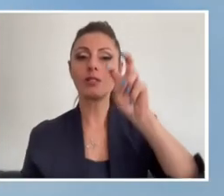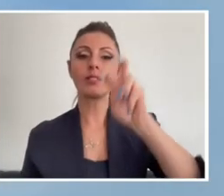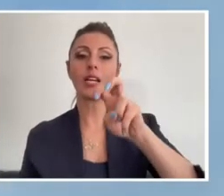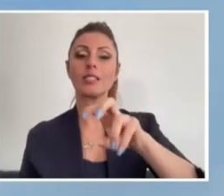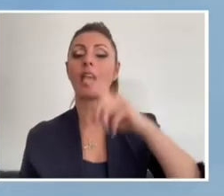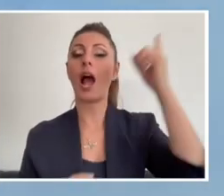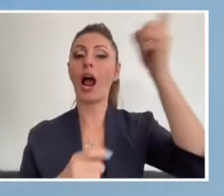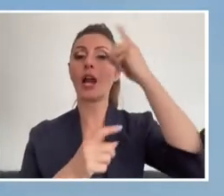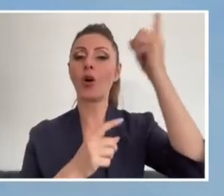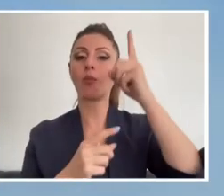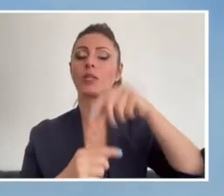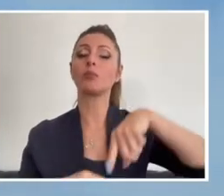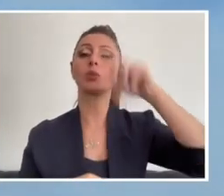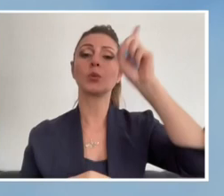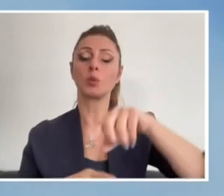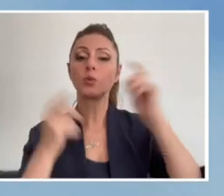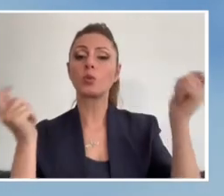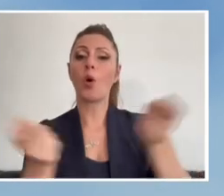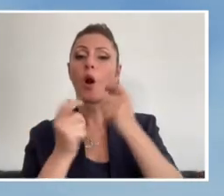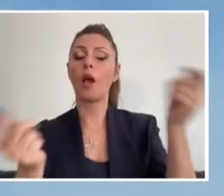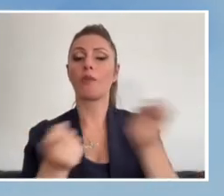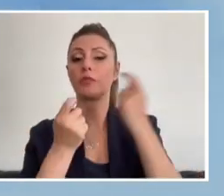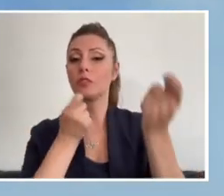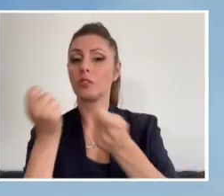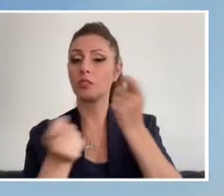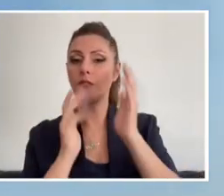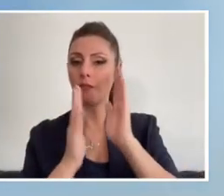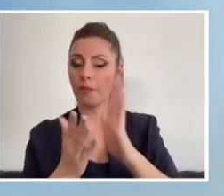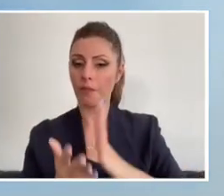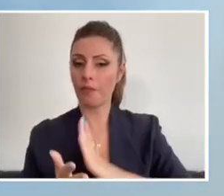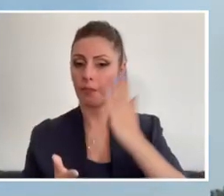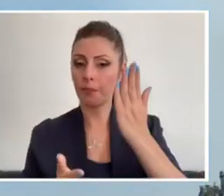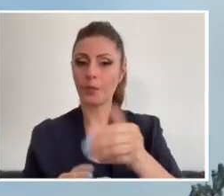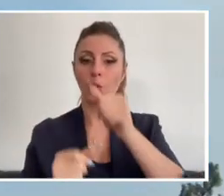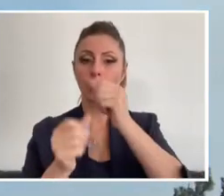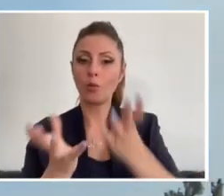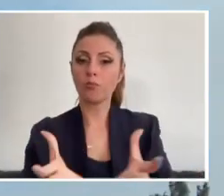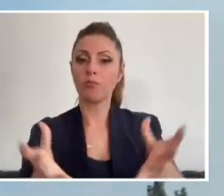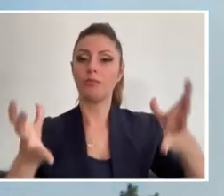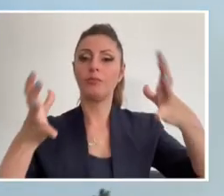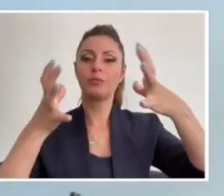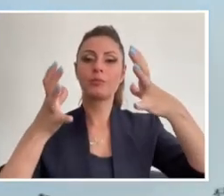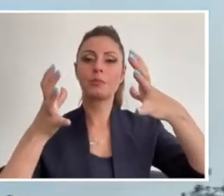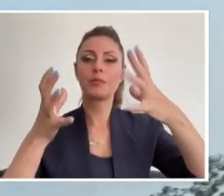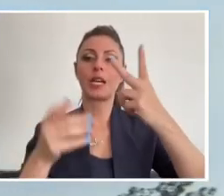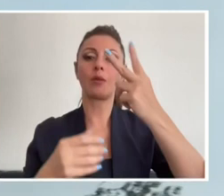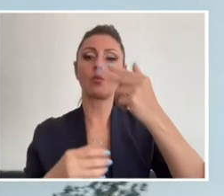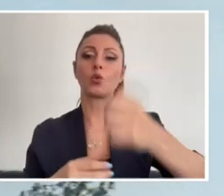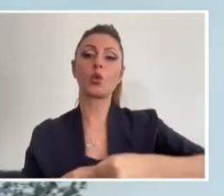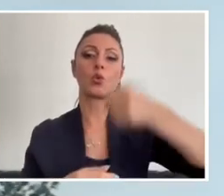burada görev başındaydı. Ve bambilerle aldıkları suyu, yaklaşık 2,5 tonluk suyu